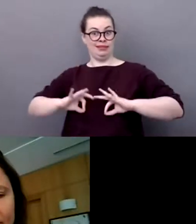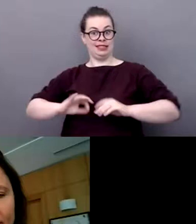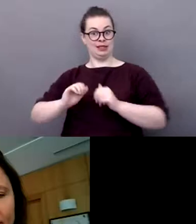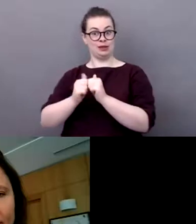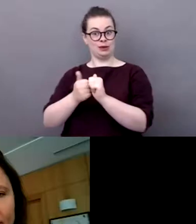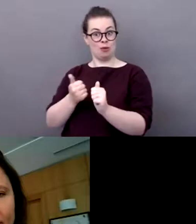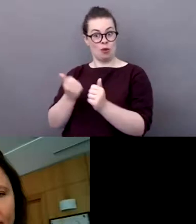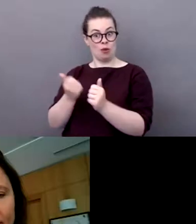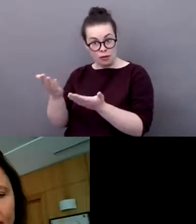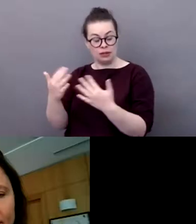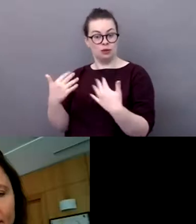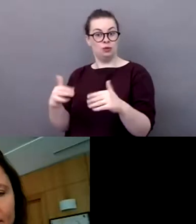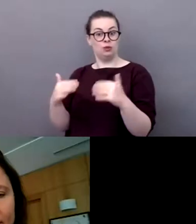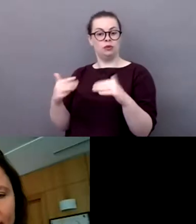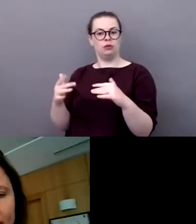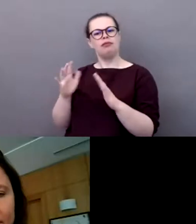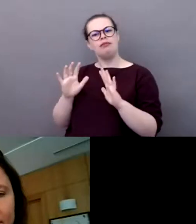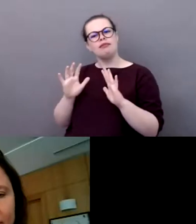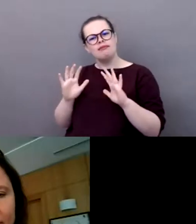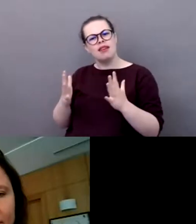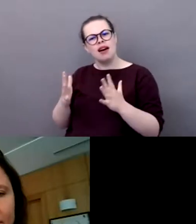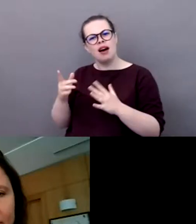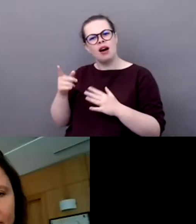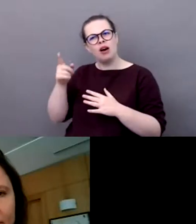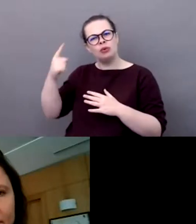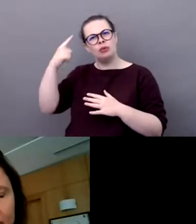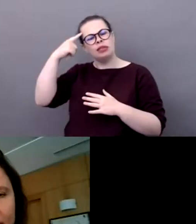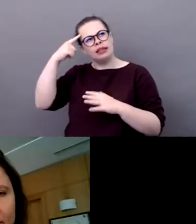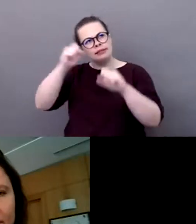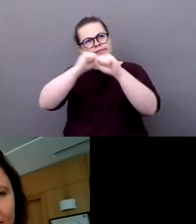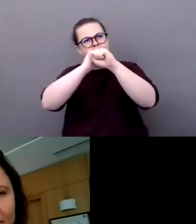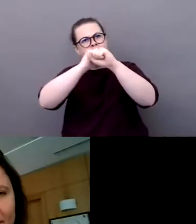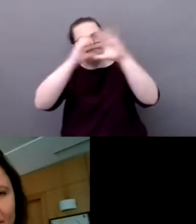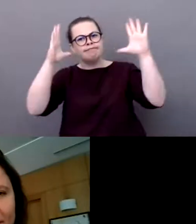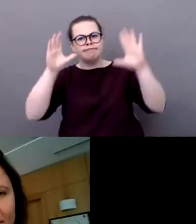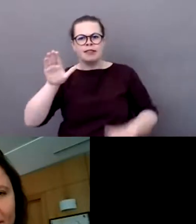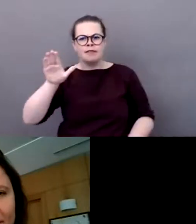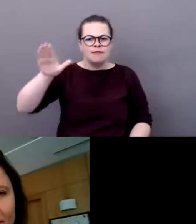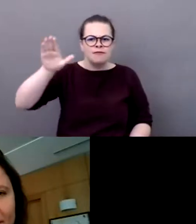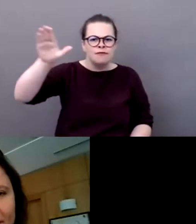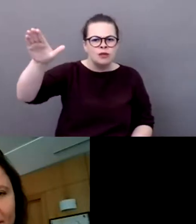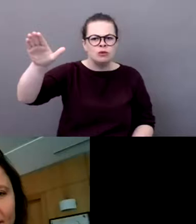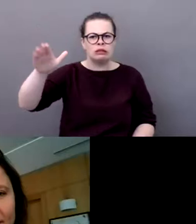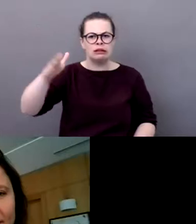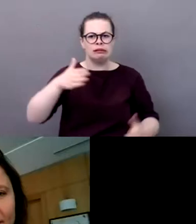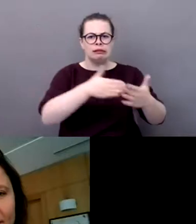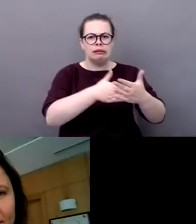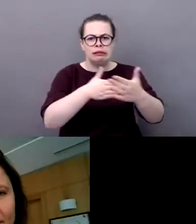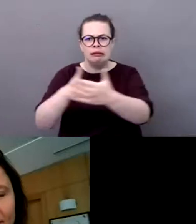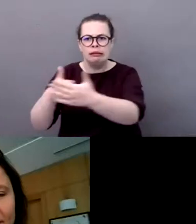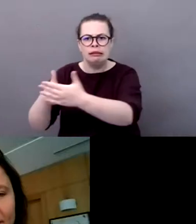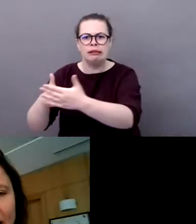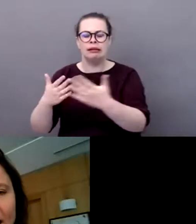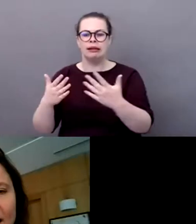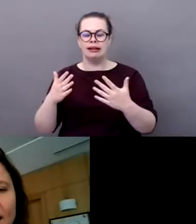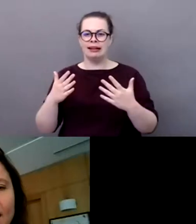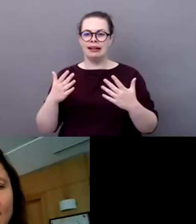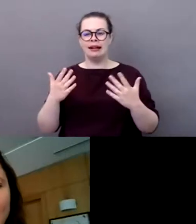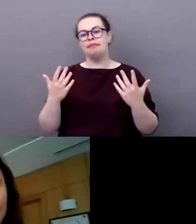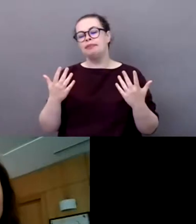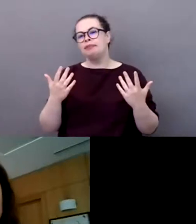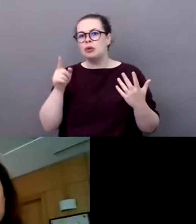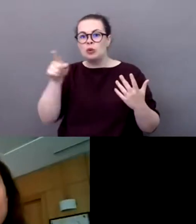entre ces différents moments de votre vie, entre votre vie d'athlète et votre vie aujourd'hui de ministre ?